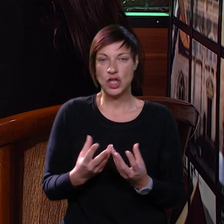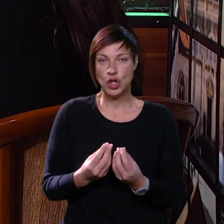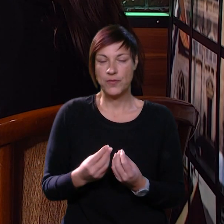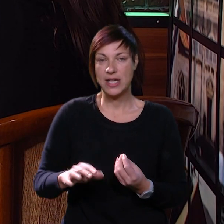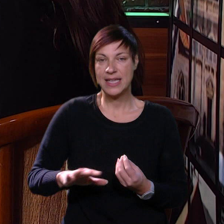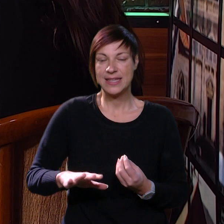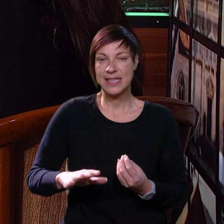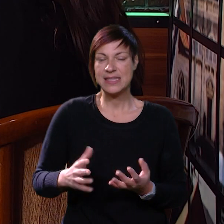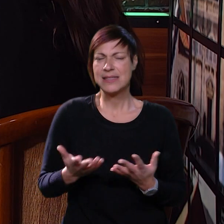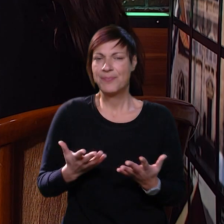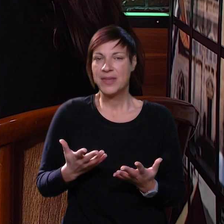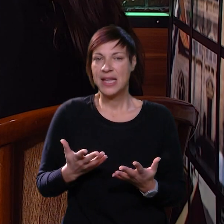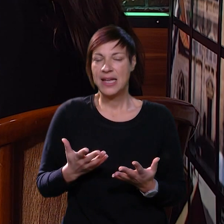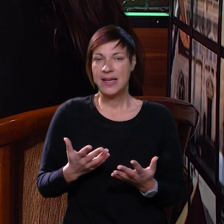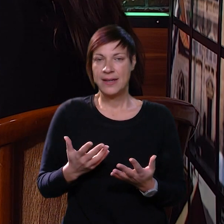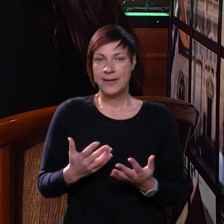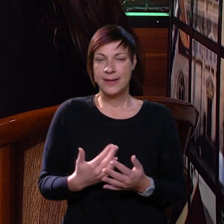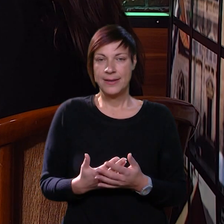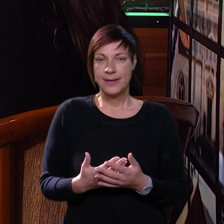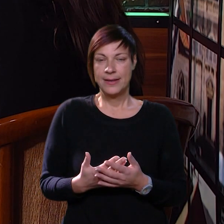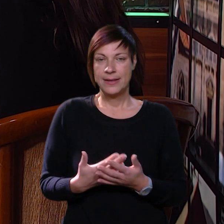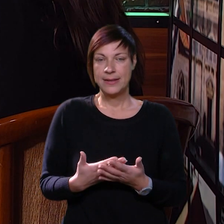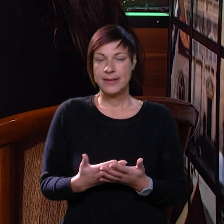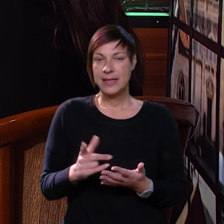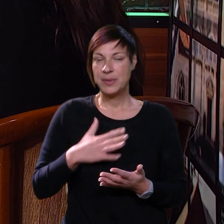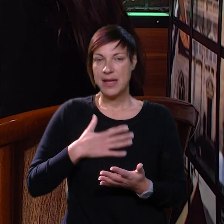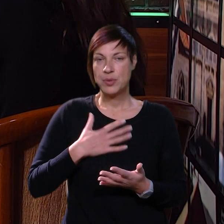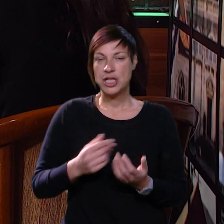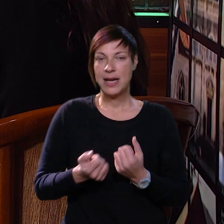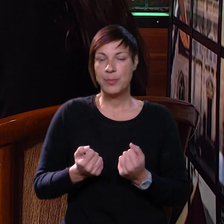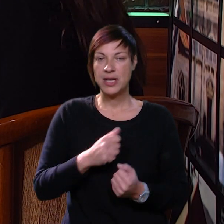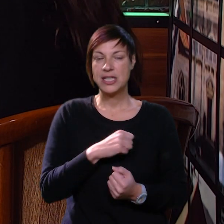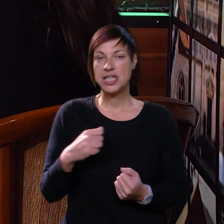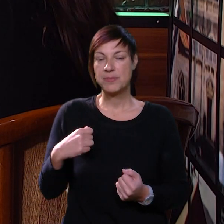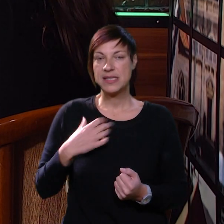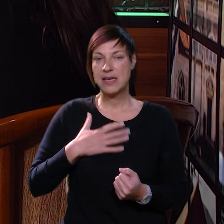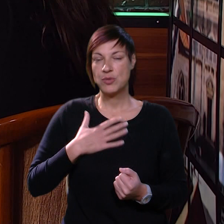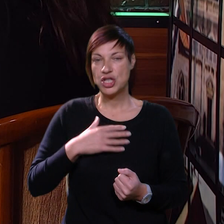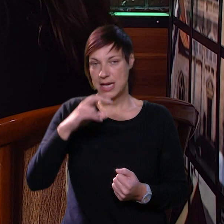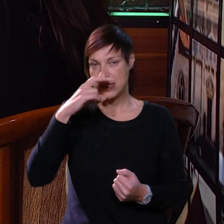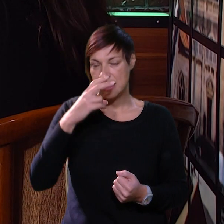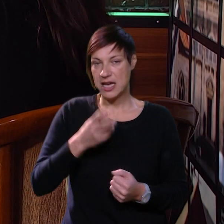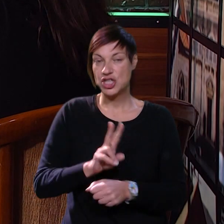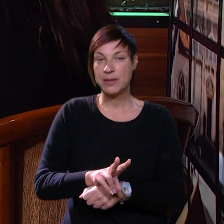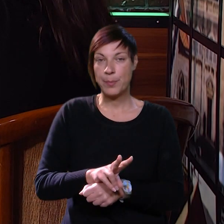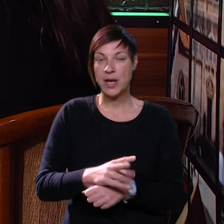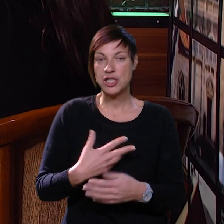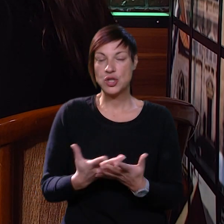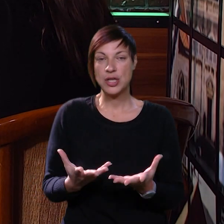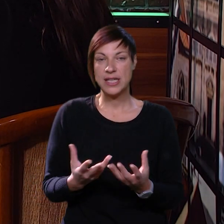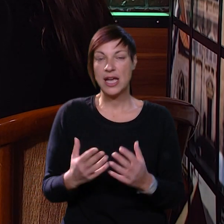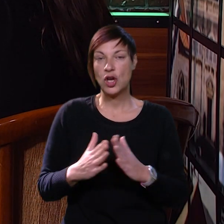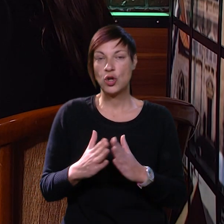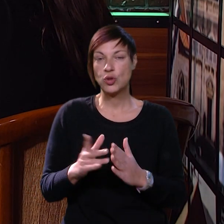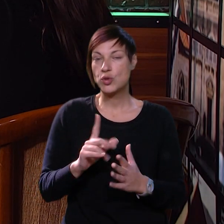nije dovoljna. Dakle, djece nekad zapravo tim nepoželim ponašanjima samo žele tražiti pažnju, zato